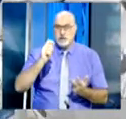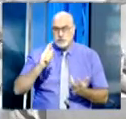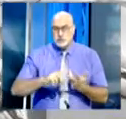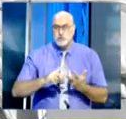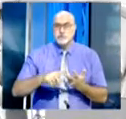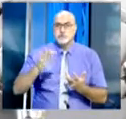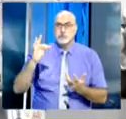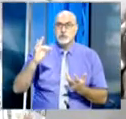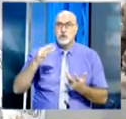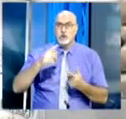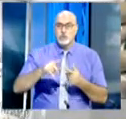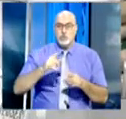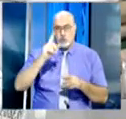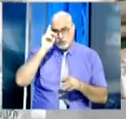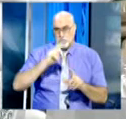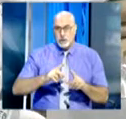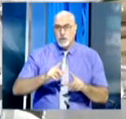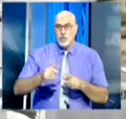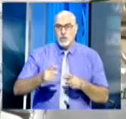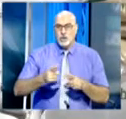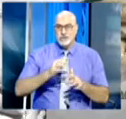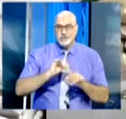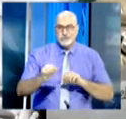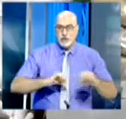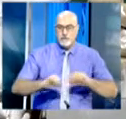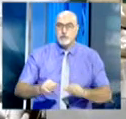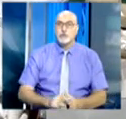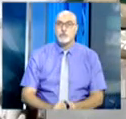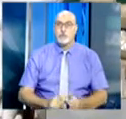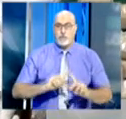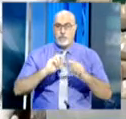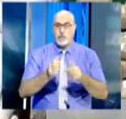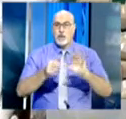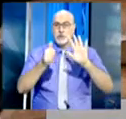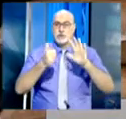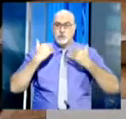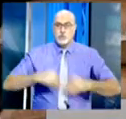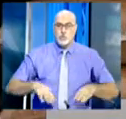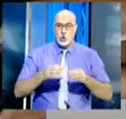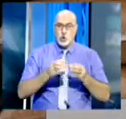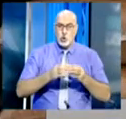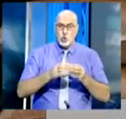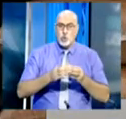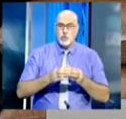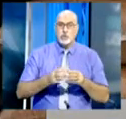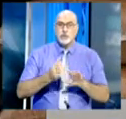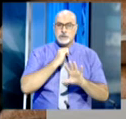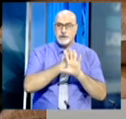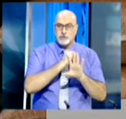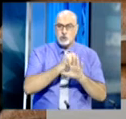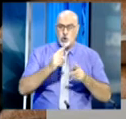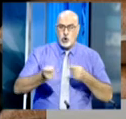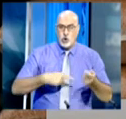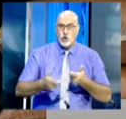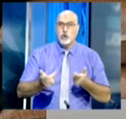موجهة للمضاربة مع توقيف ستة أشخاص ينشطون ضمن جماعة إجرامية تسعى